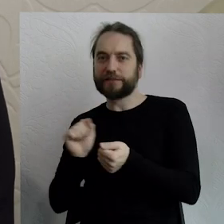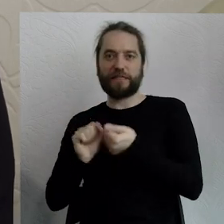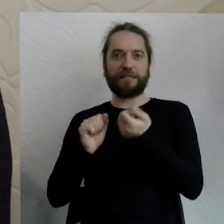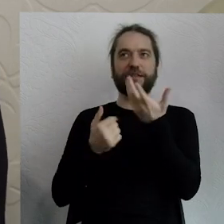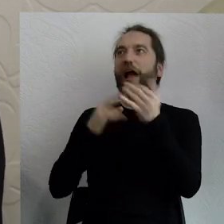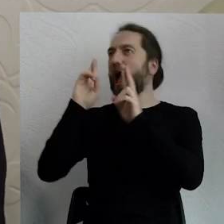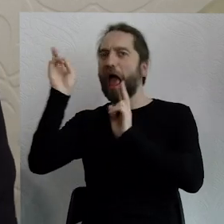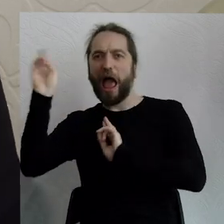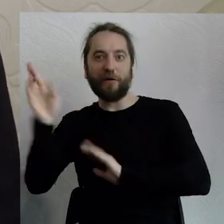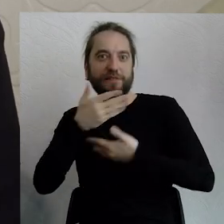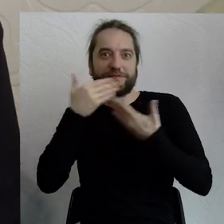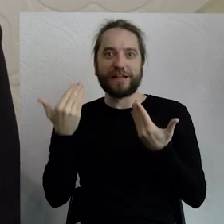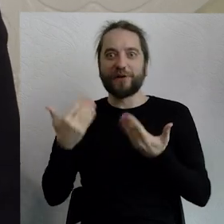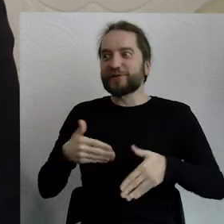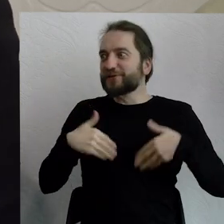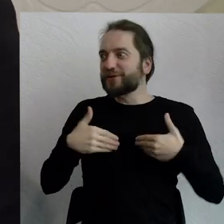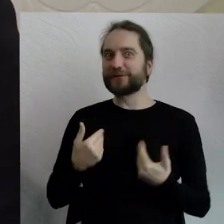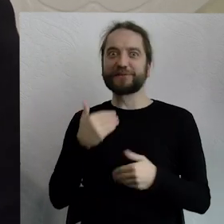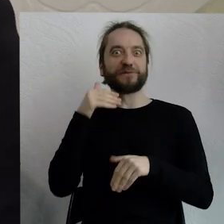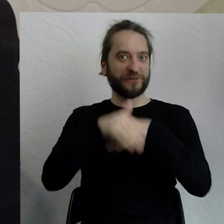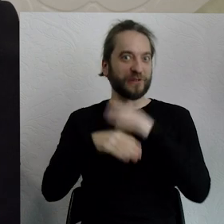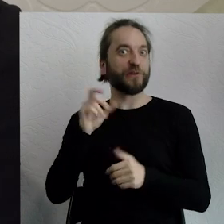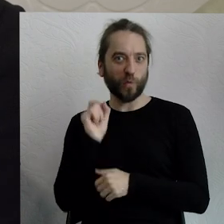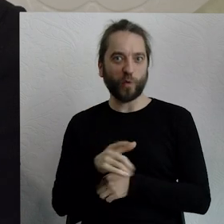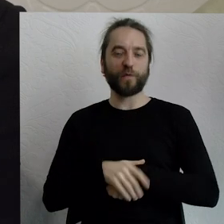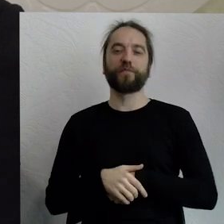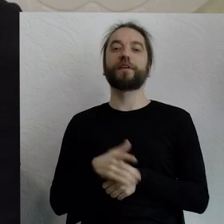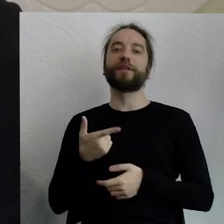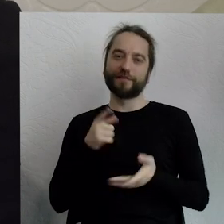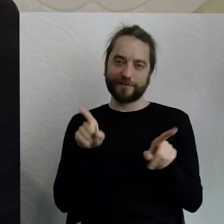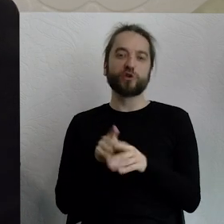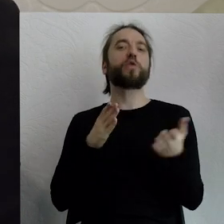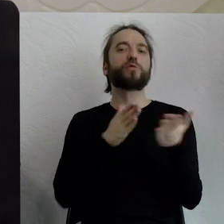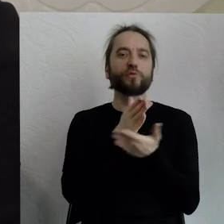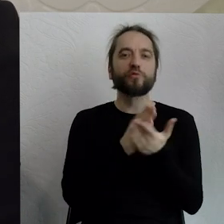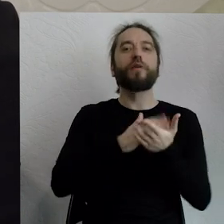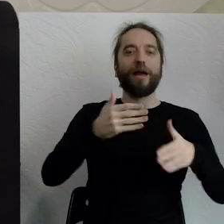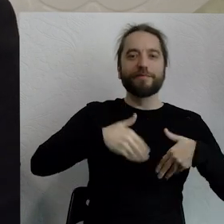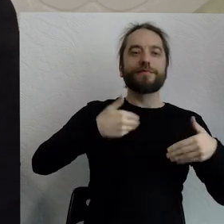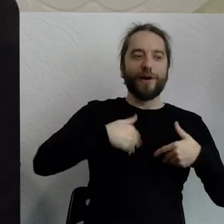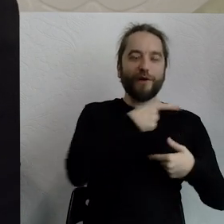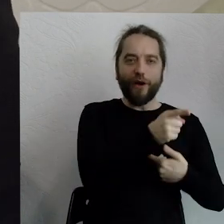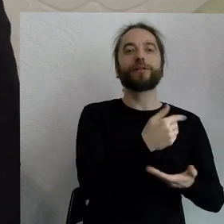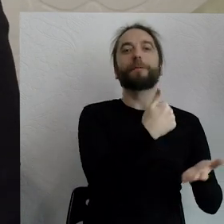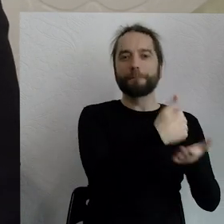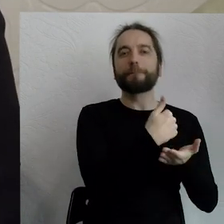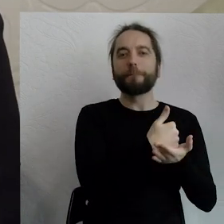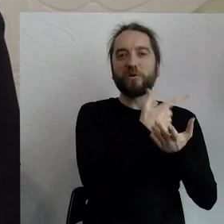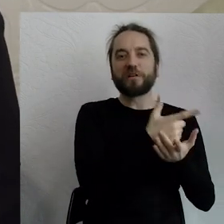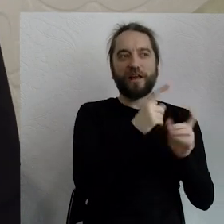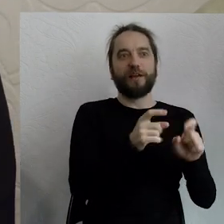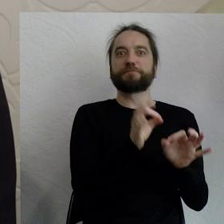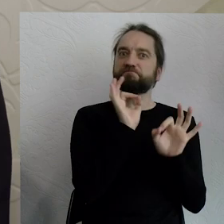i dużo szczęśliwsi. I nasza służba zdrowia w związku z tym odzyskała swoją wielkość, a właściwie zbudowała swoją wielkość. Jest teraz